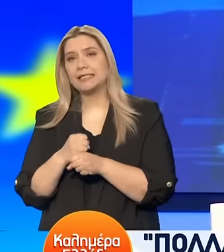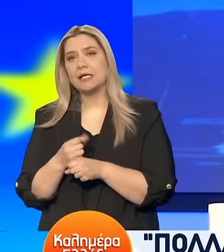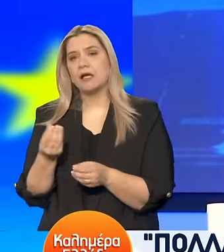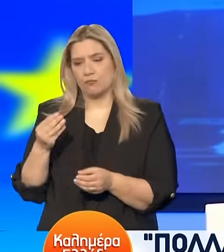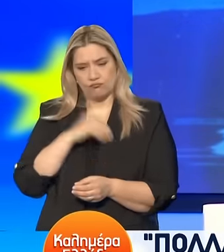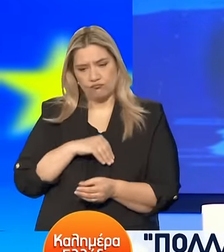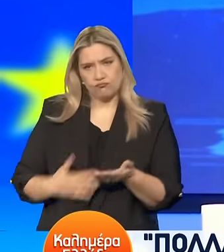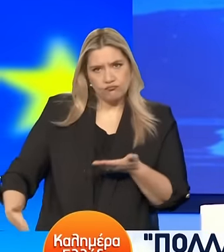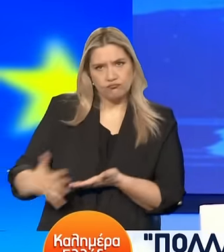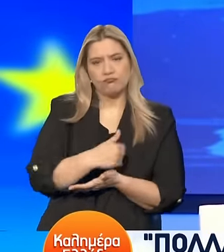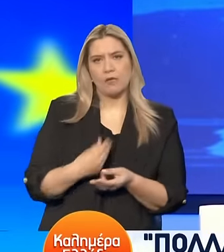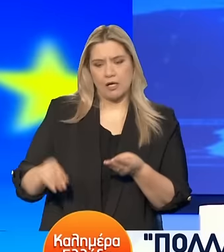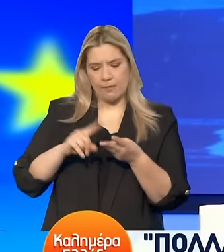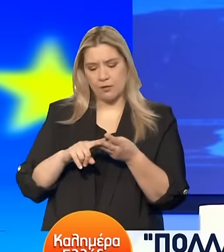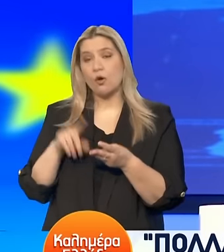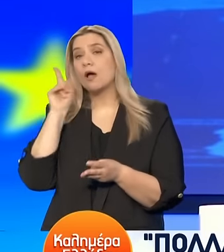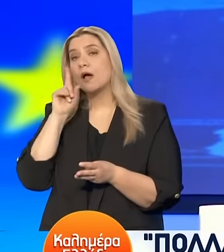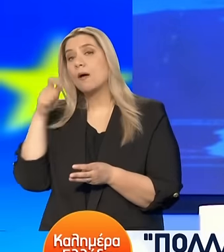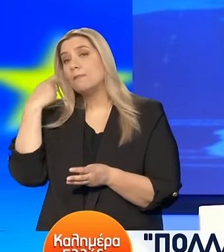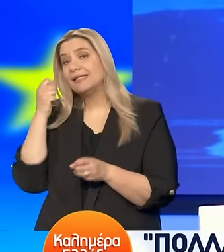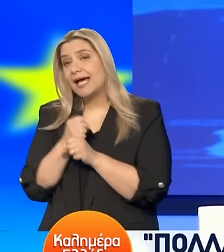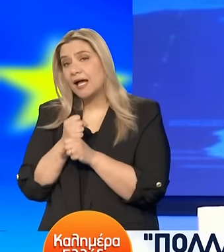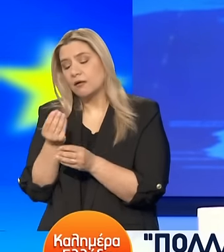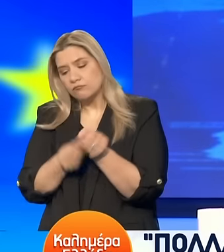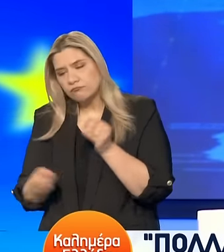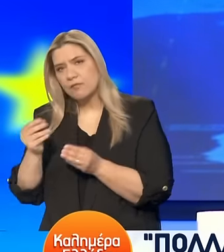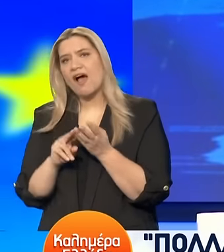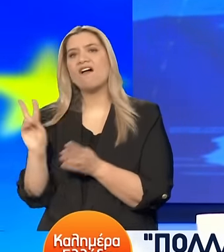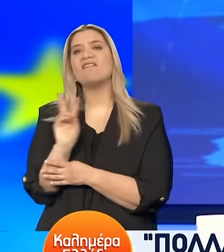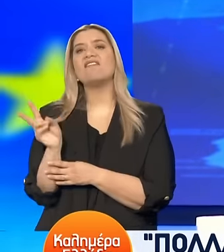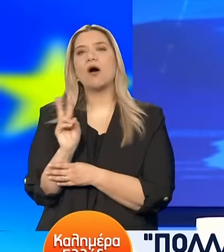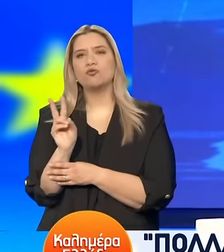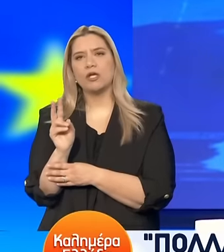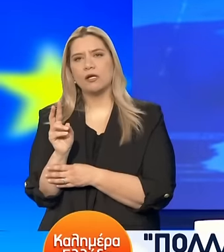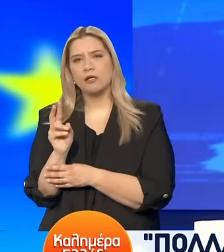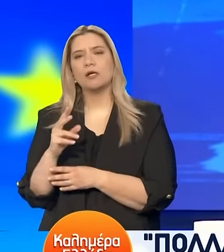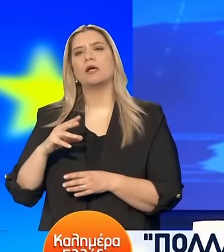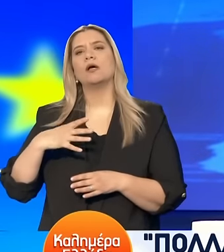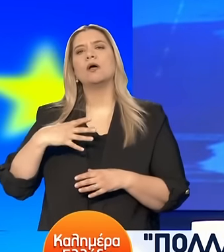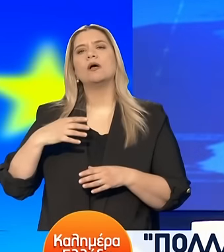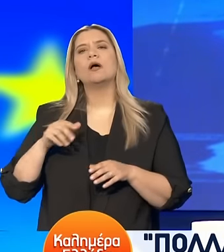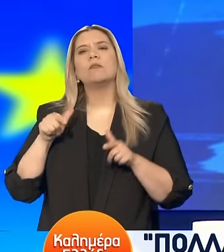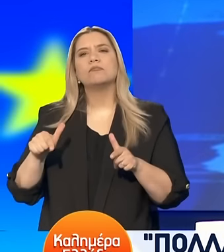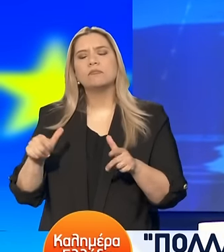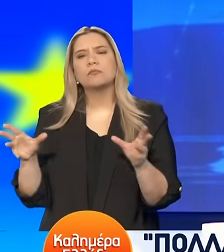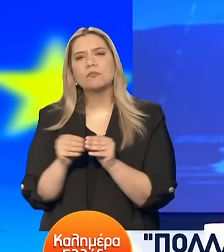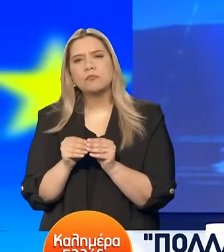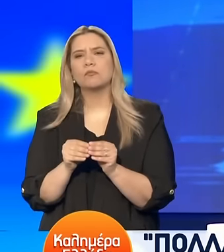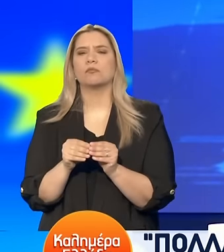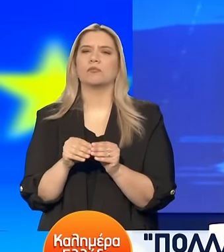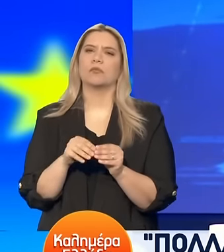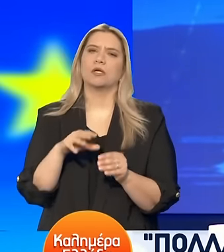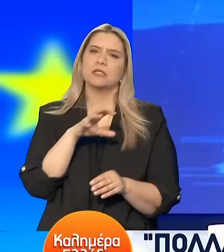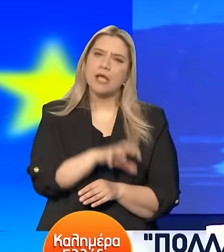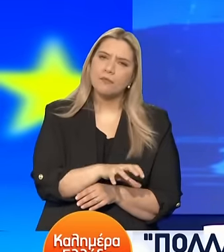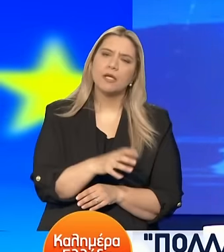Υποστήριξη της εργαζόμενης μητέρας Περισσότερα βάουτσες Ευρωεφωνηπιακούς σταθμούς Όλοήμερο σχολείο Το οποίο να μην είναι σχολείο πάρκιν